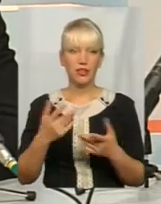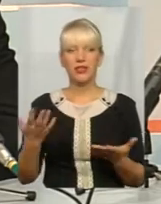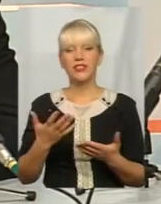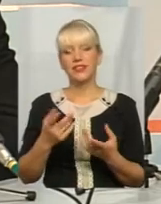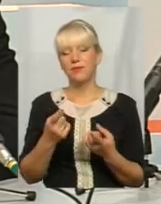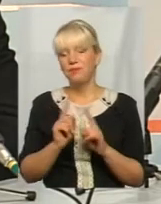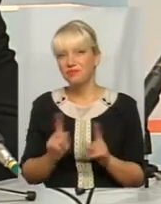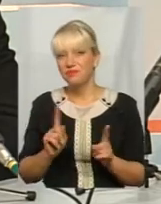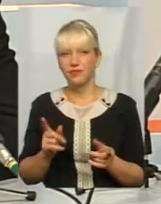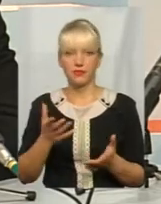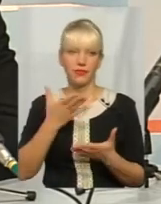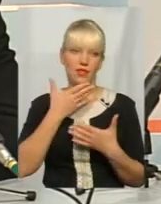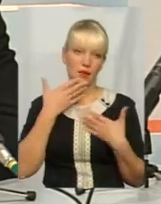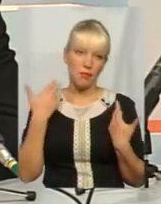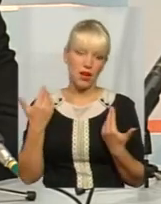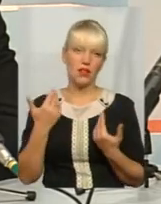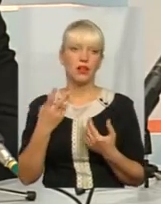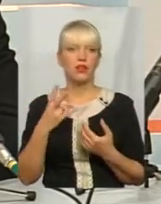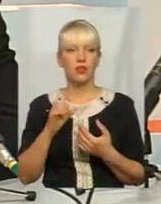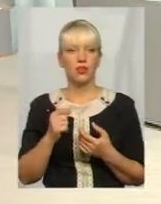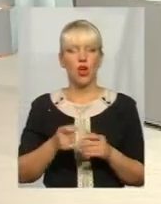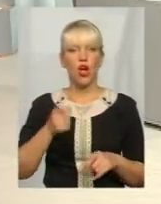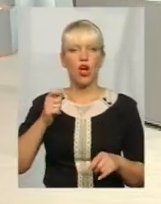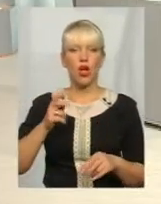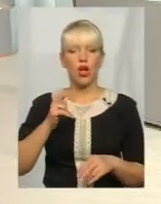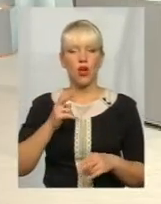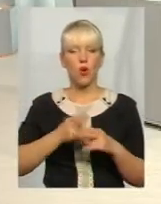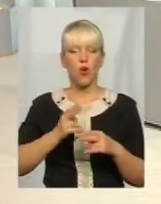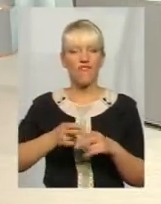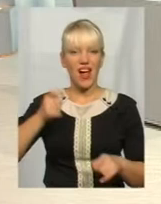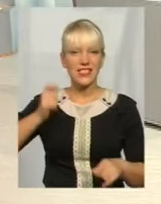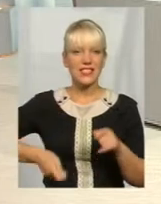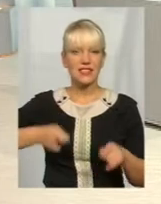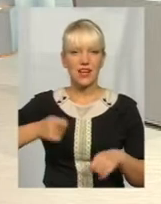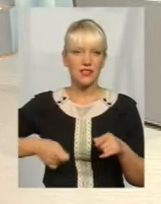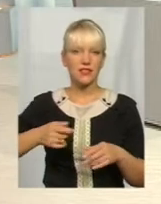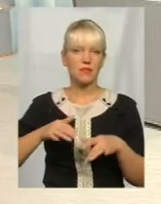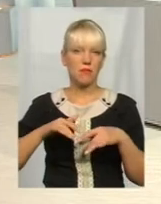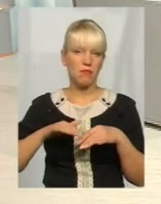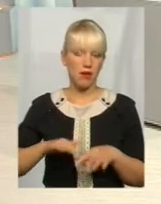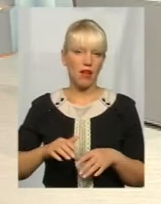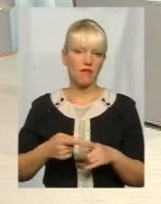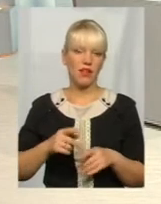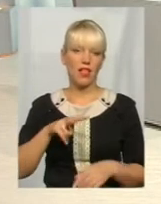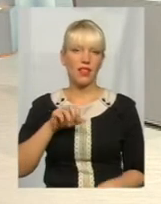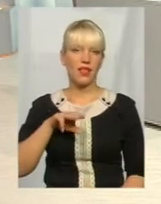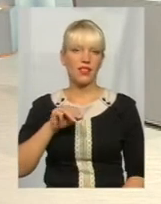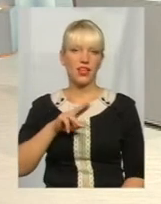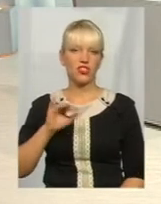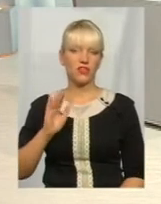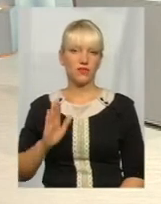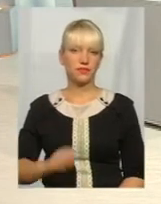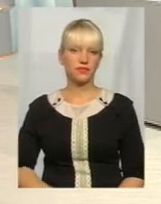нетрадиційних, можливо, і немає. Ковальська справа в Литичевському районному центрі зайнятості. Тобто, такі вироби були досить цікаві,